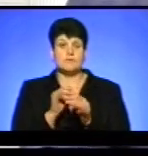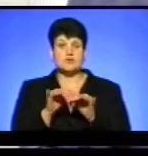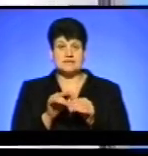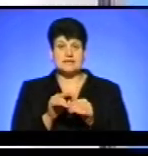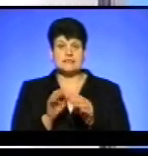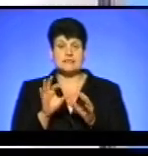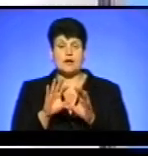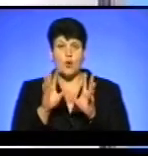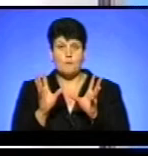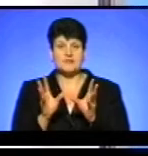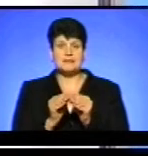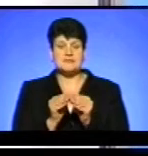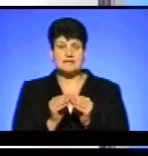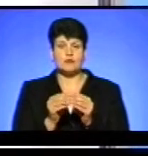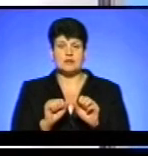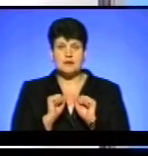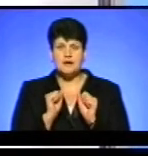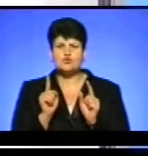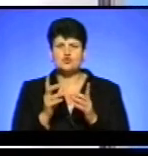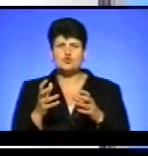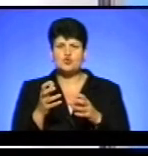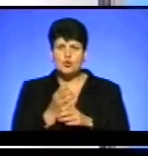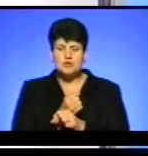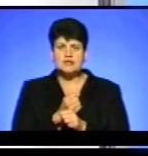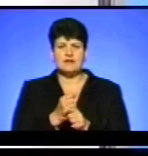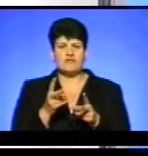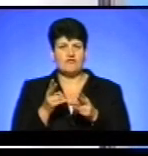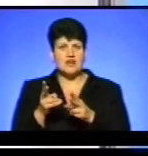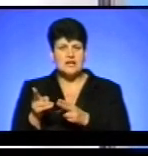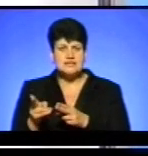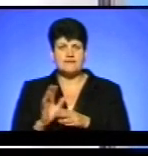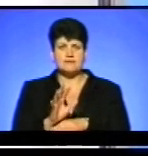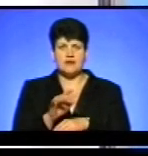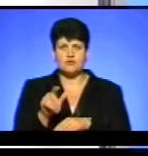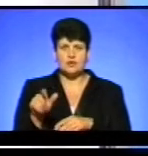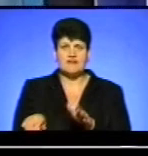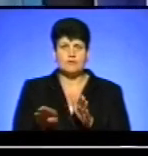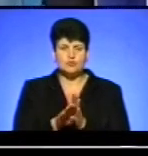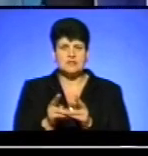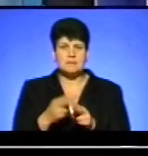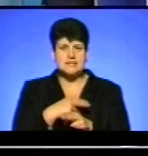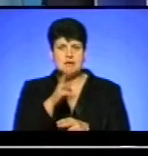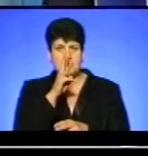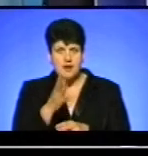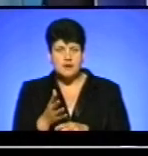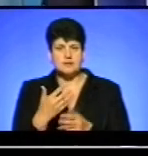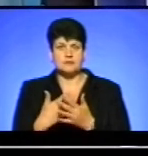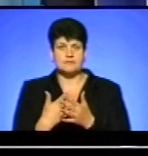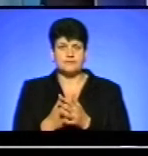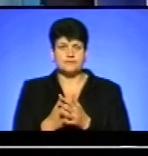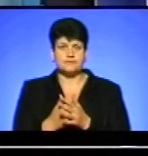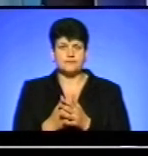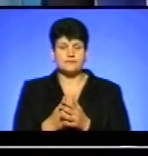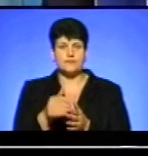званої оптимізації, коли намагаються щось скоротити, десь орізати, відправити людей від пустки без збереження заробітної плати. Ну, в світі такого